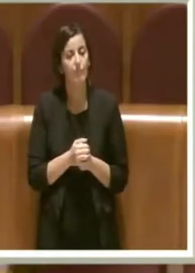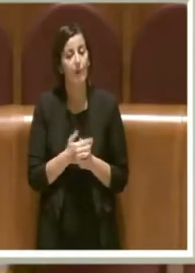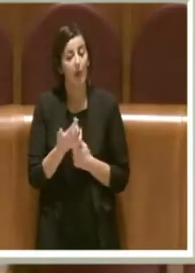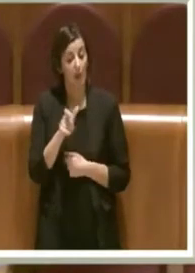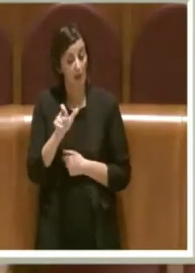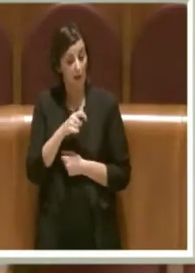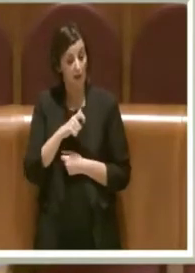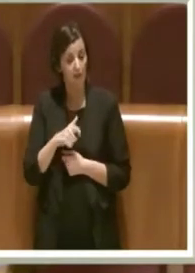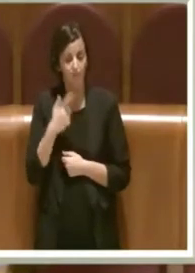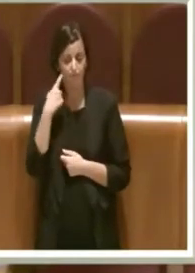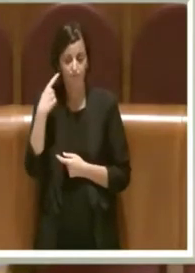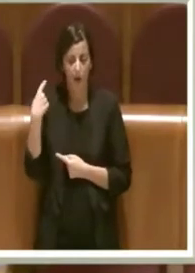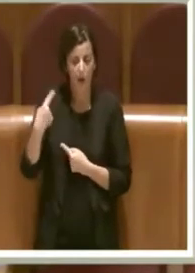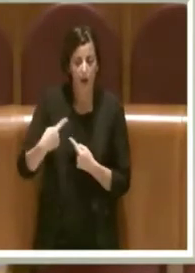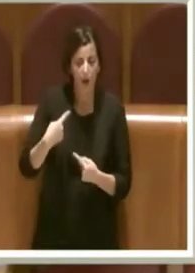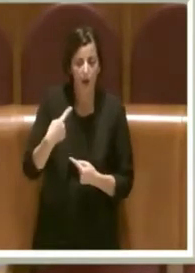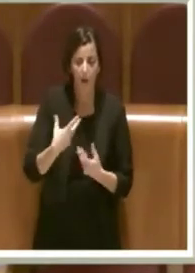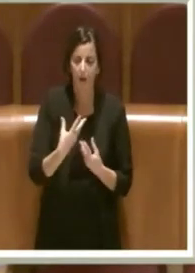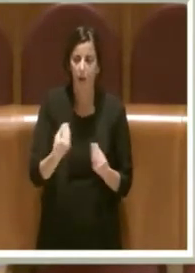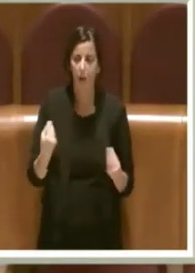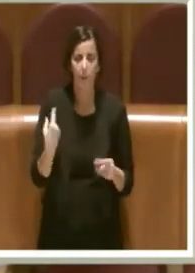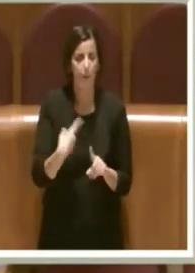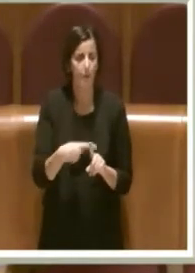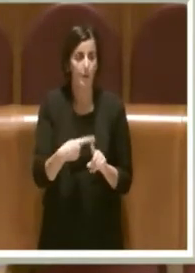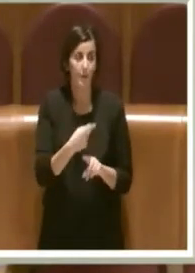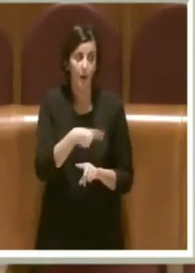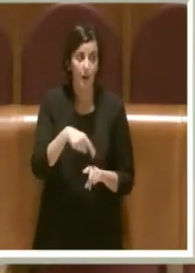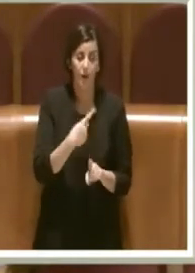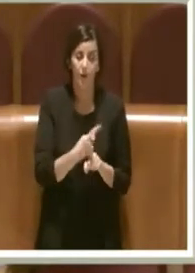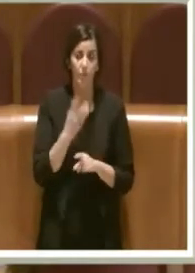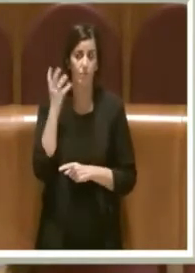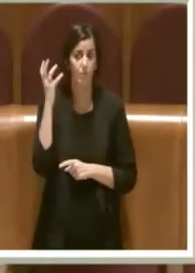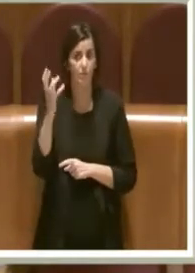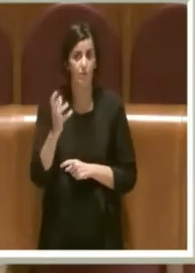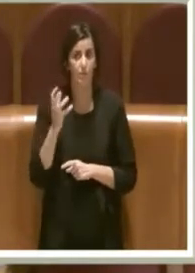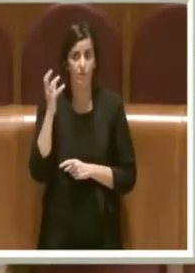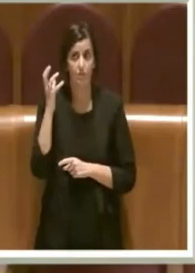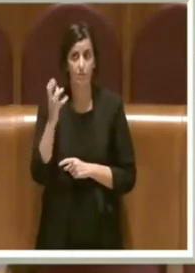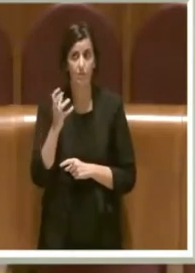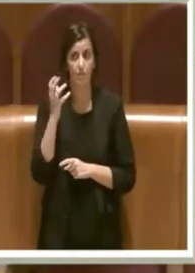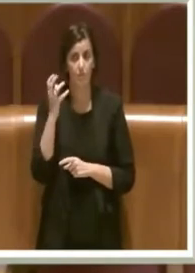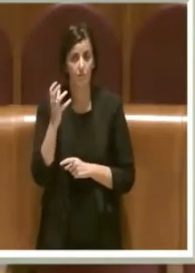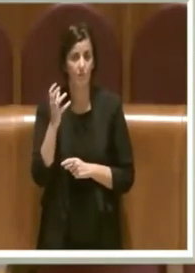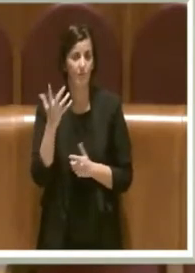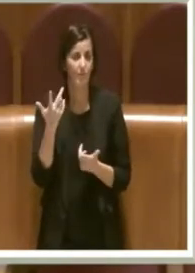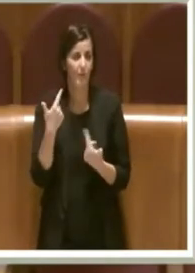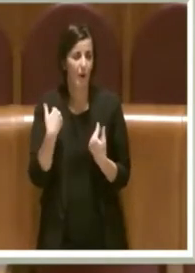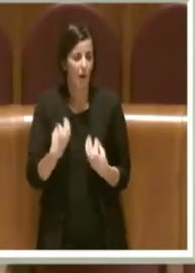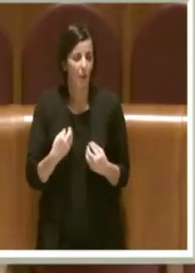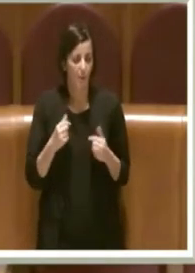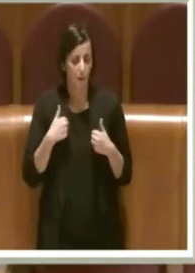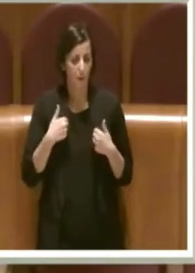buone di cui dobbiamo essere tutti orgogliosi, cose che noi abbiamo lasciato